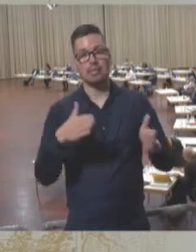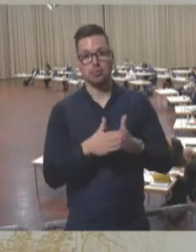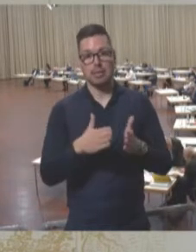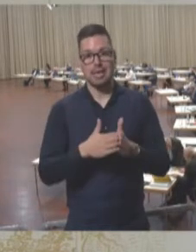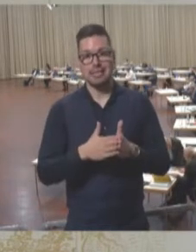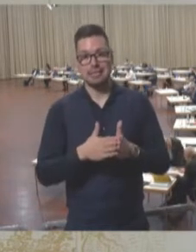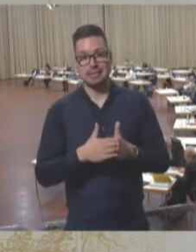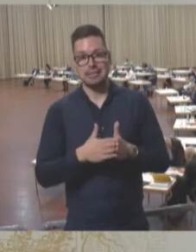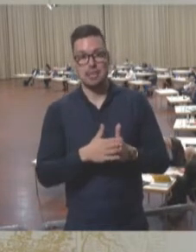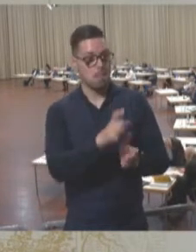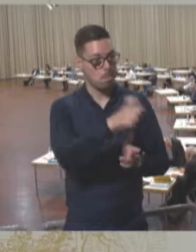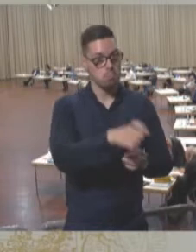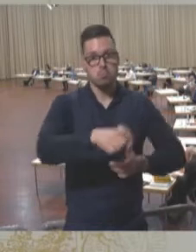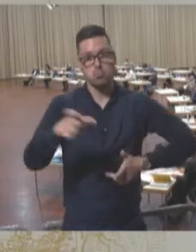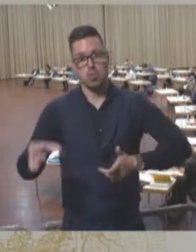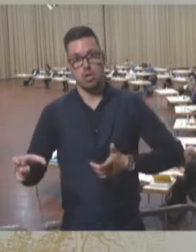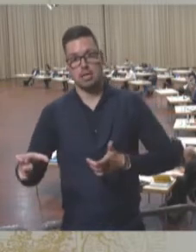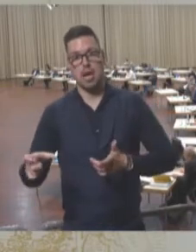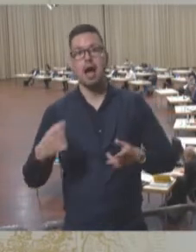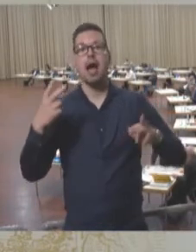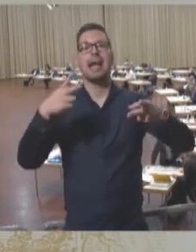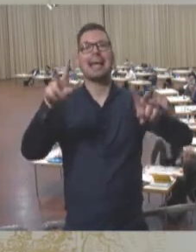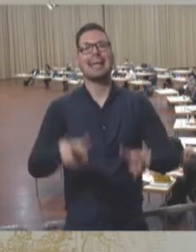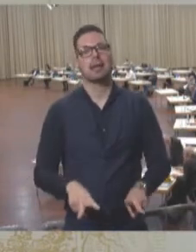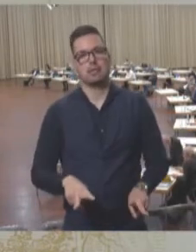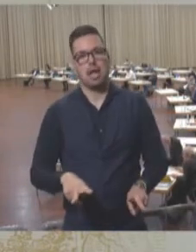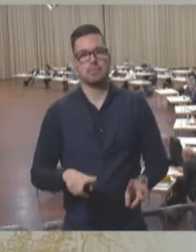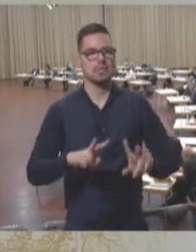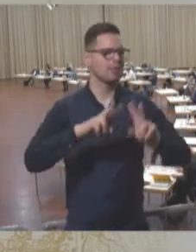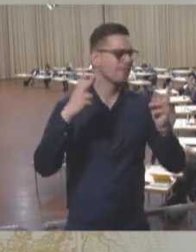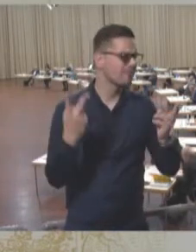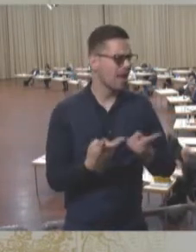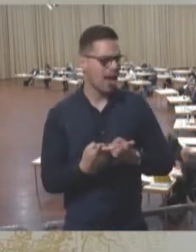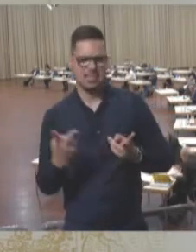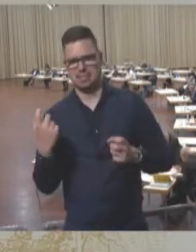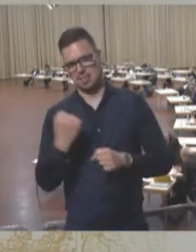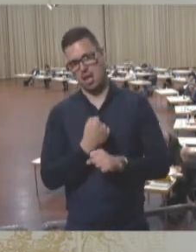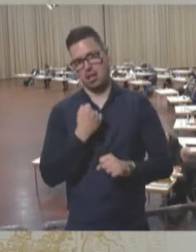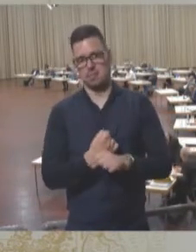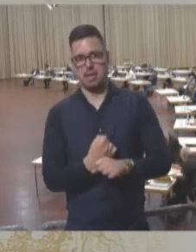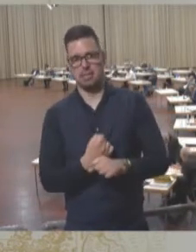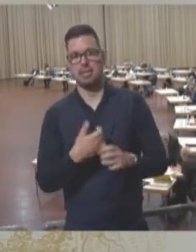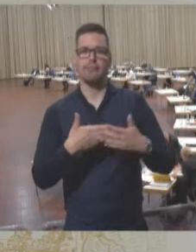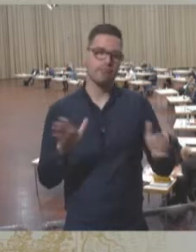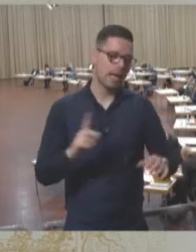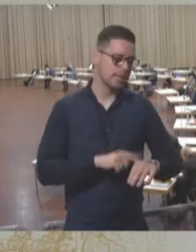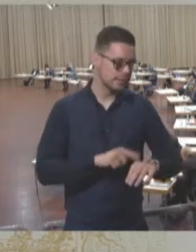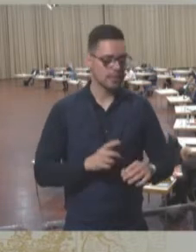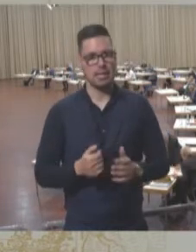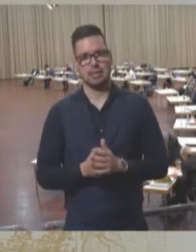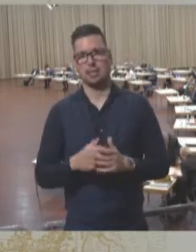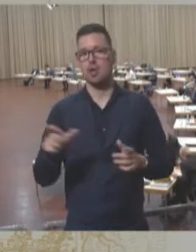Bürgerinnen und Bürger, die allesamt ehrenamtlich in Vereinsformaten sich engagieren in ihrer Freizeit,